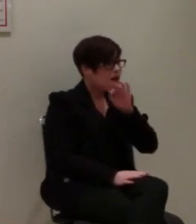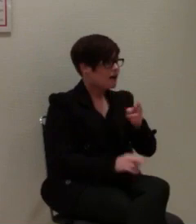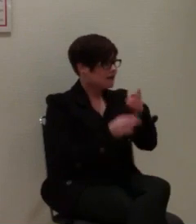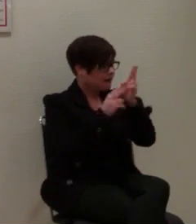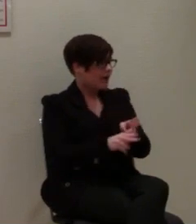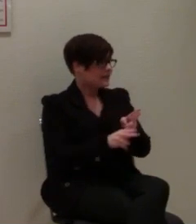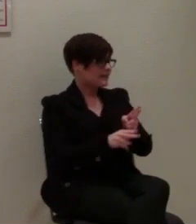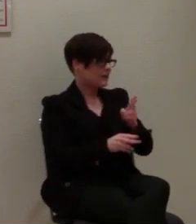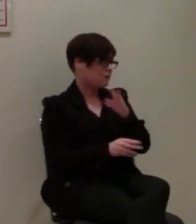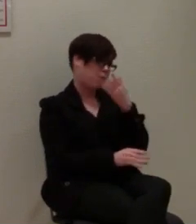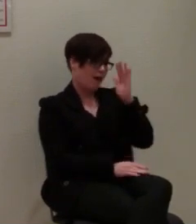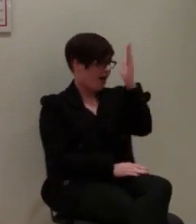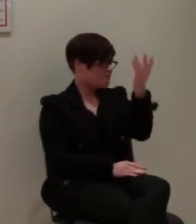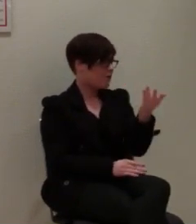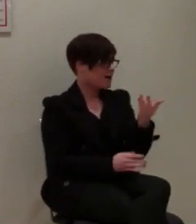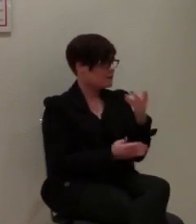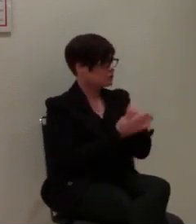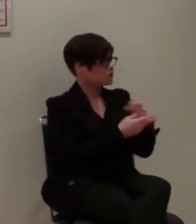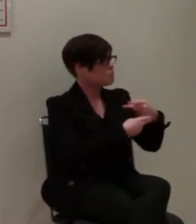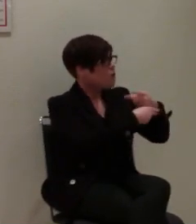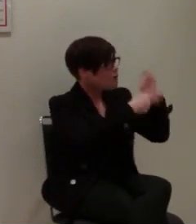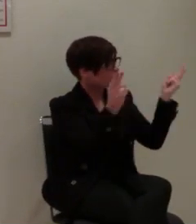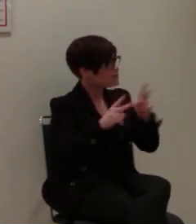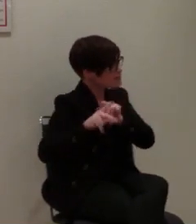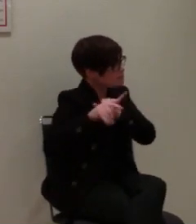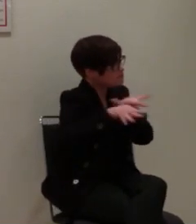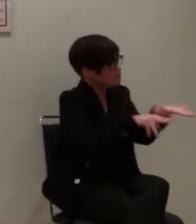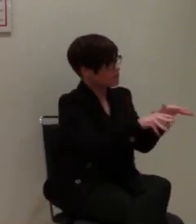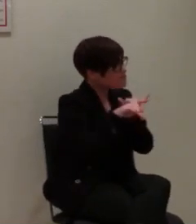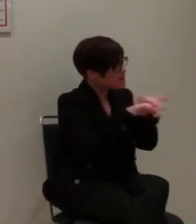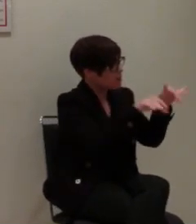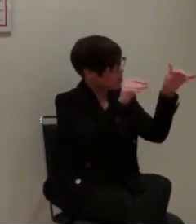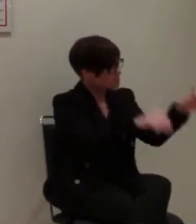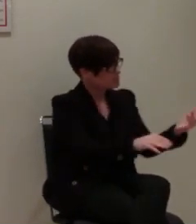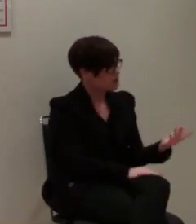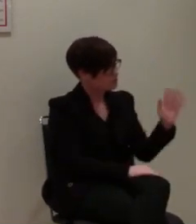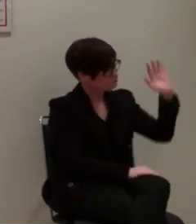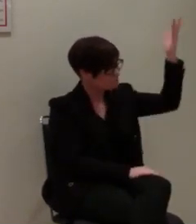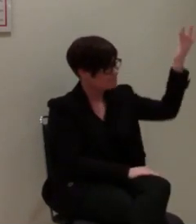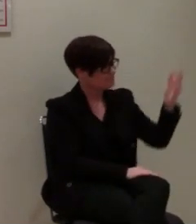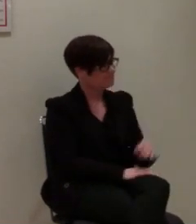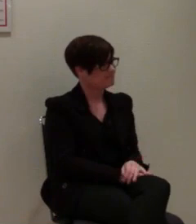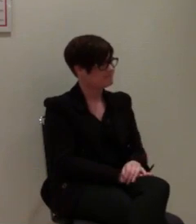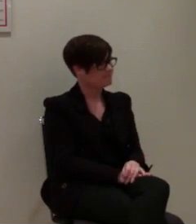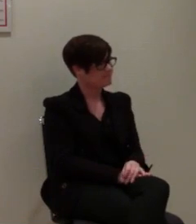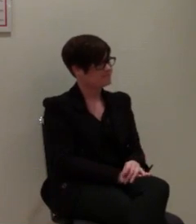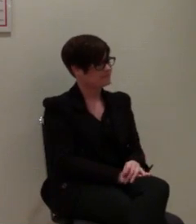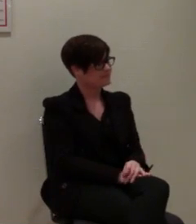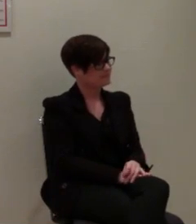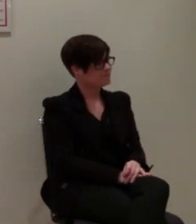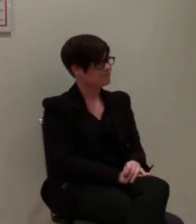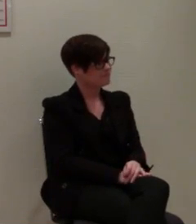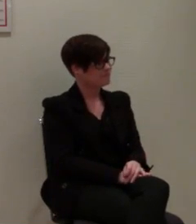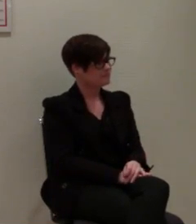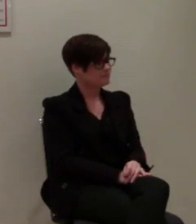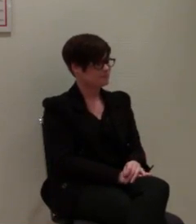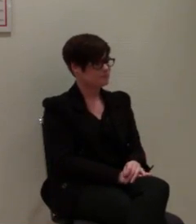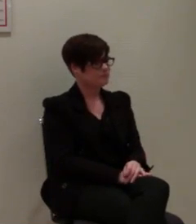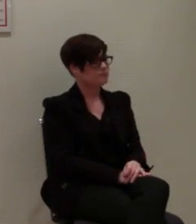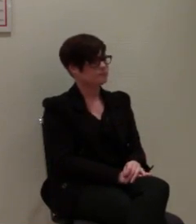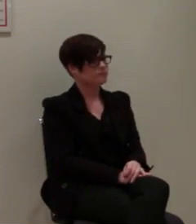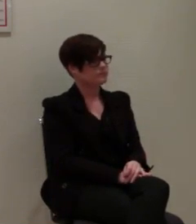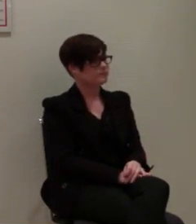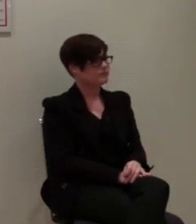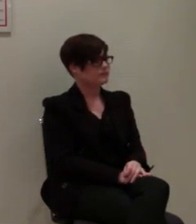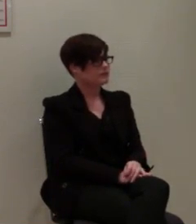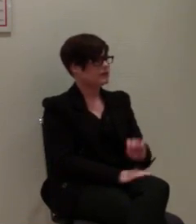erfolglos blieb, hatte sie ihre öffentliche Wirkung aber erreicht. Als es dann geschehen war, ich glaube